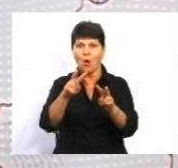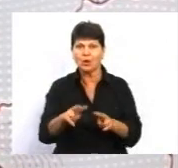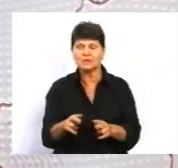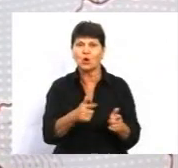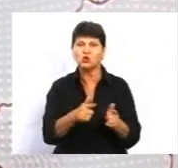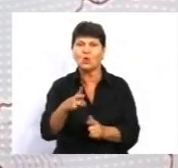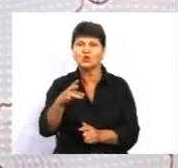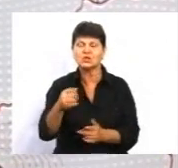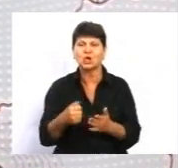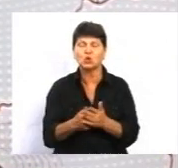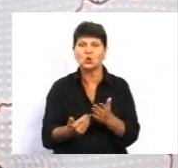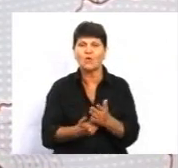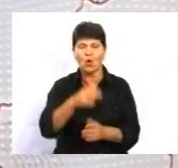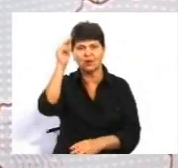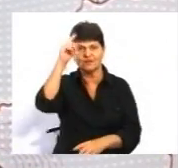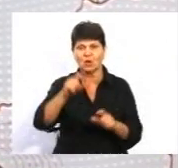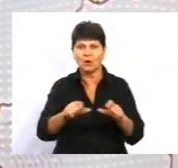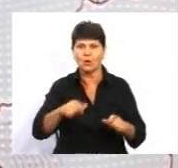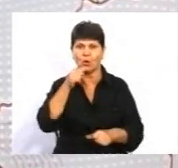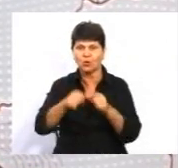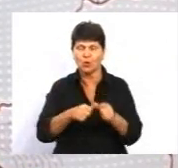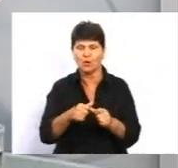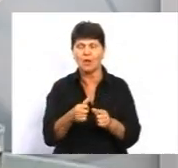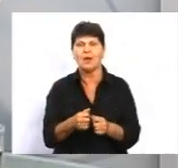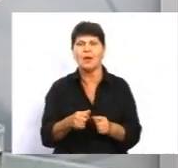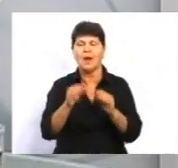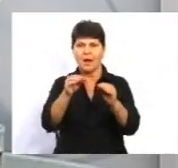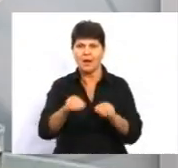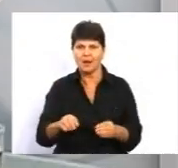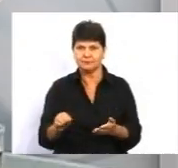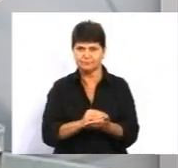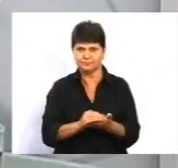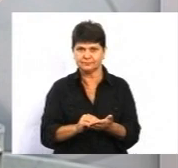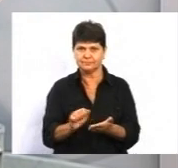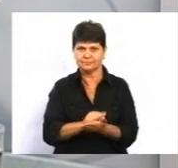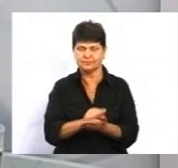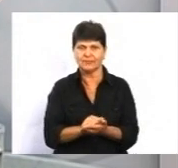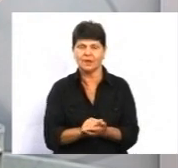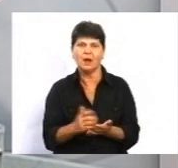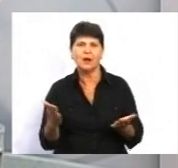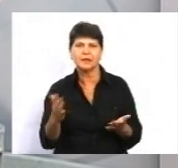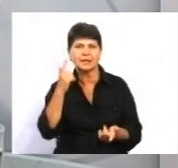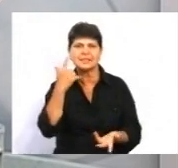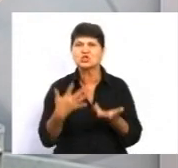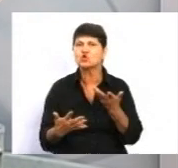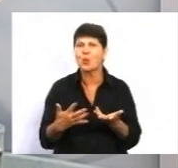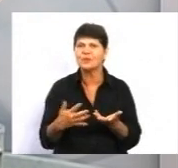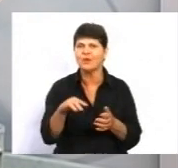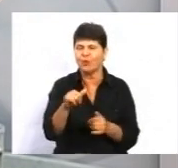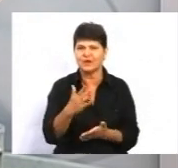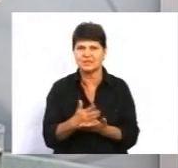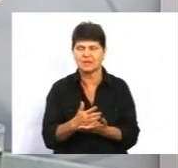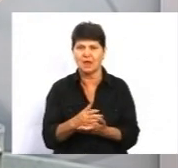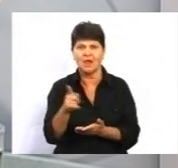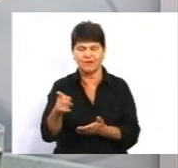до нового навчального року, складаються відповідні акти. Чи у вас сумніви в якихось районах? Ви працюєте з головами, зокрема, новостворених, об